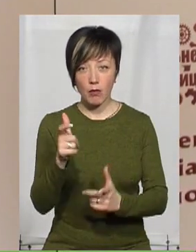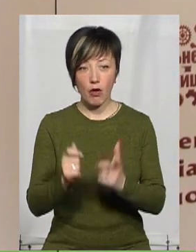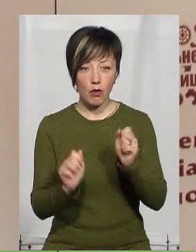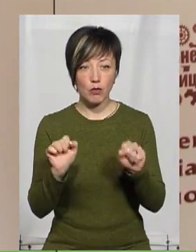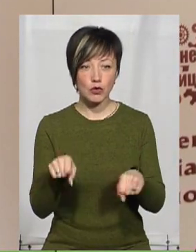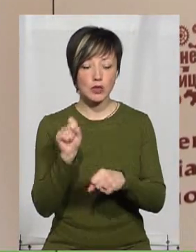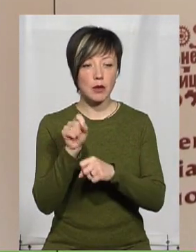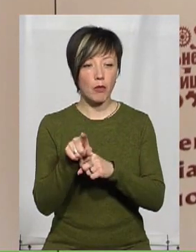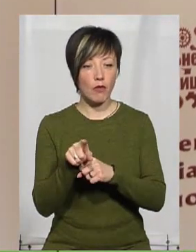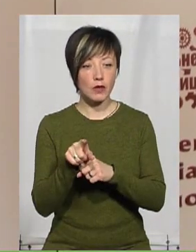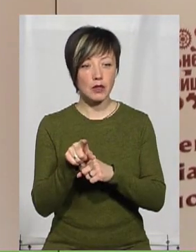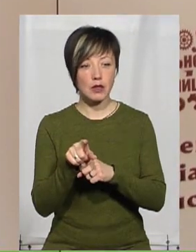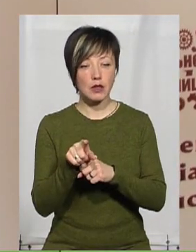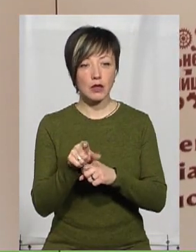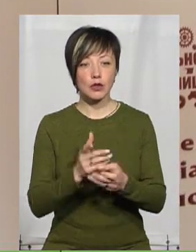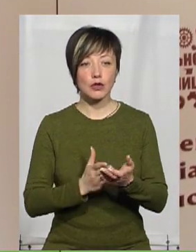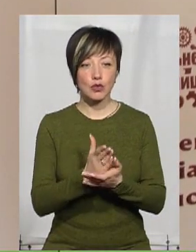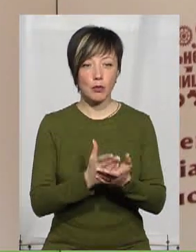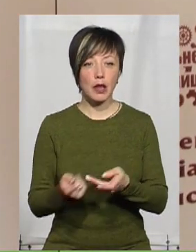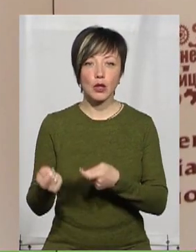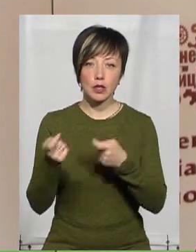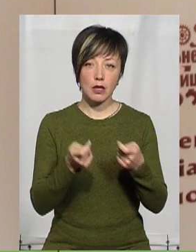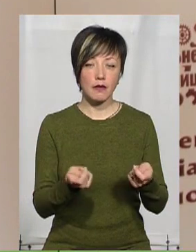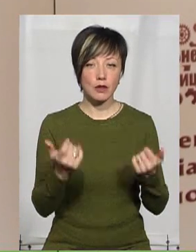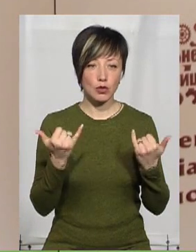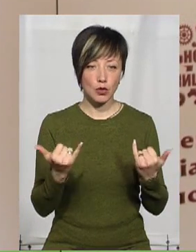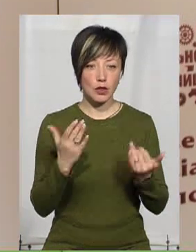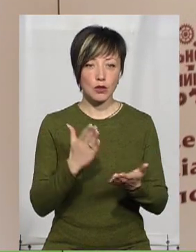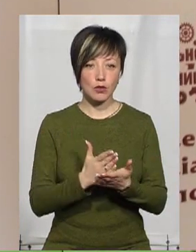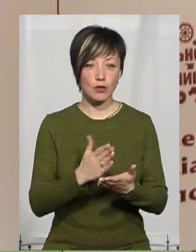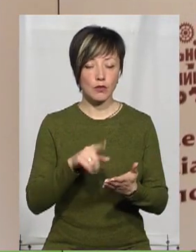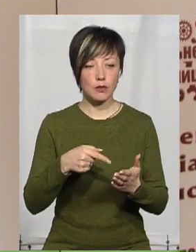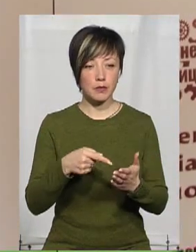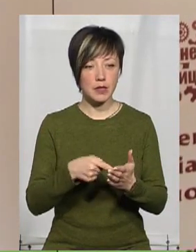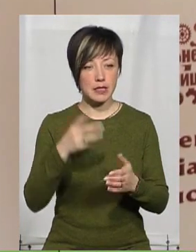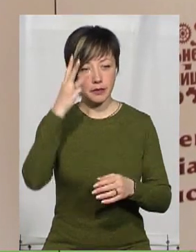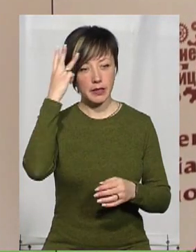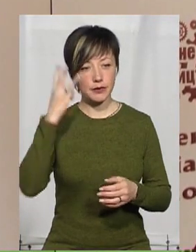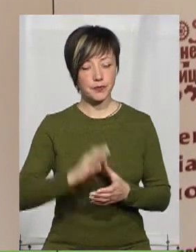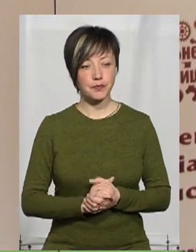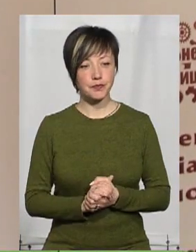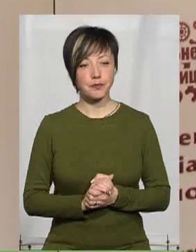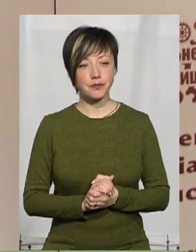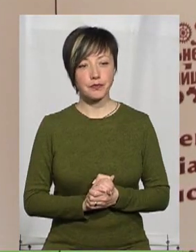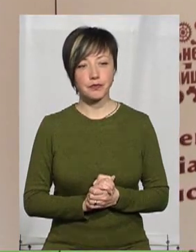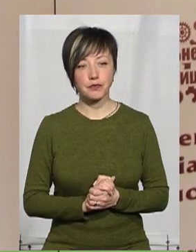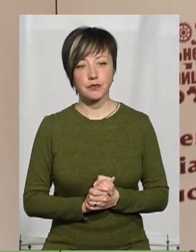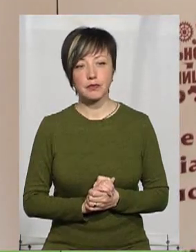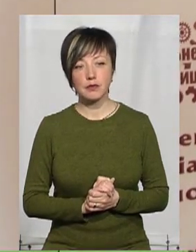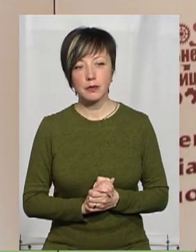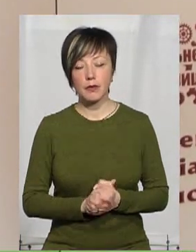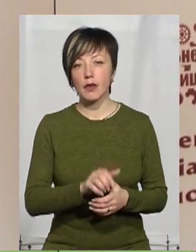можуть замовити в службах доставки, які сьогодні існують в нас в Хмельницькому і Хмельницькій області,